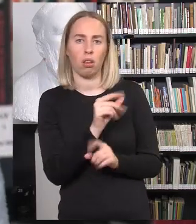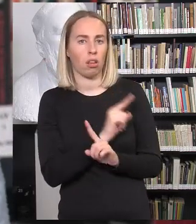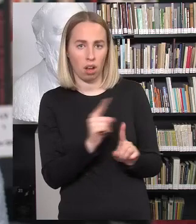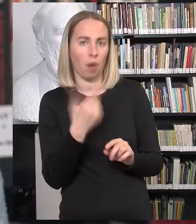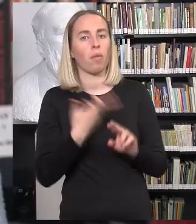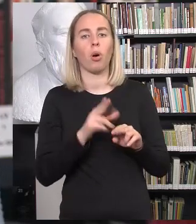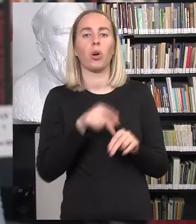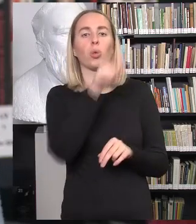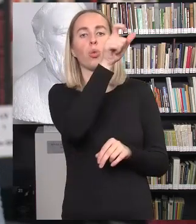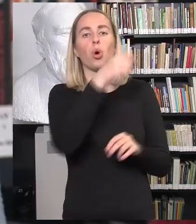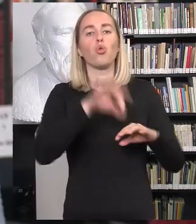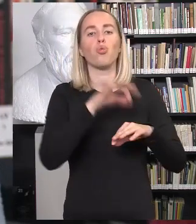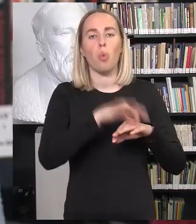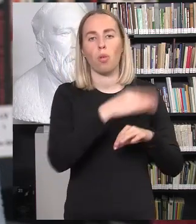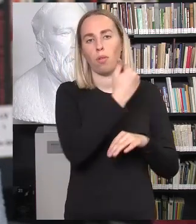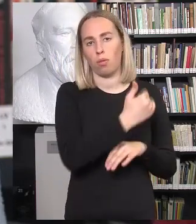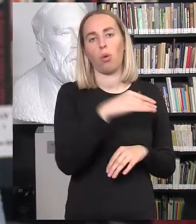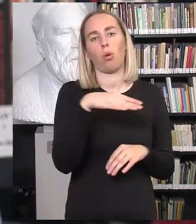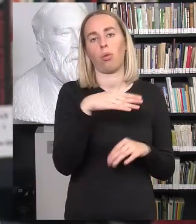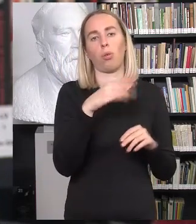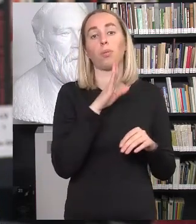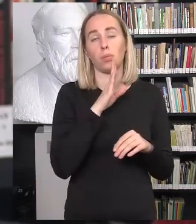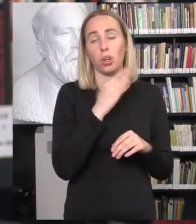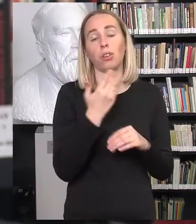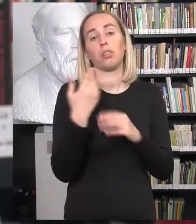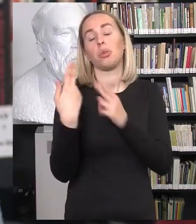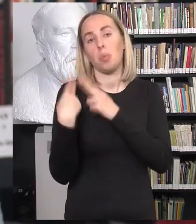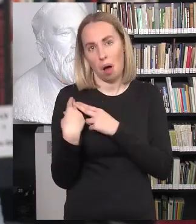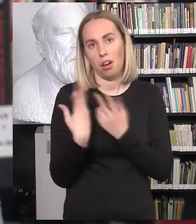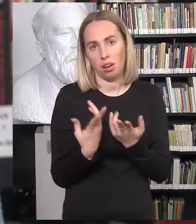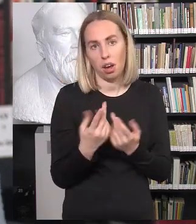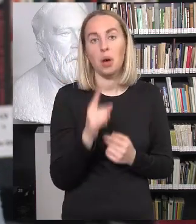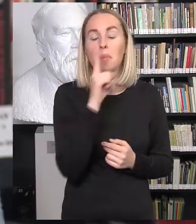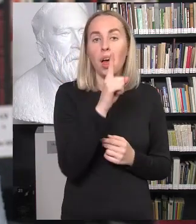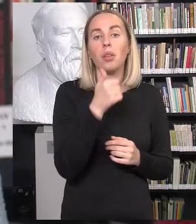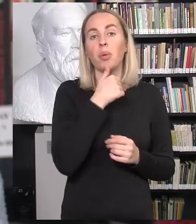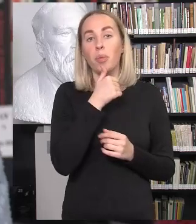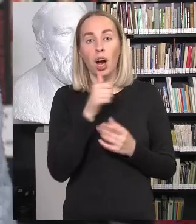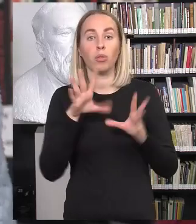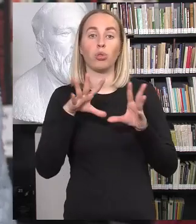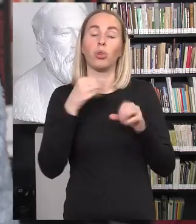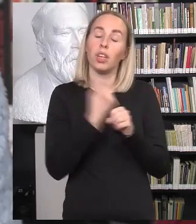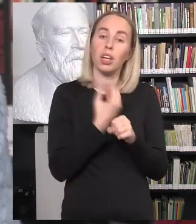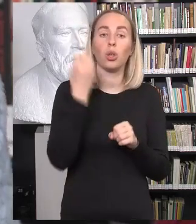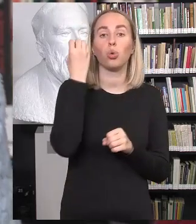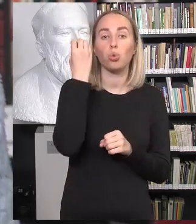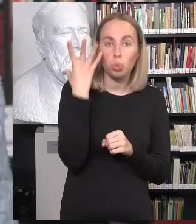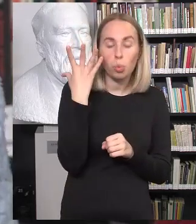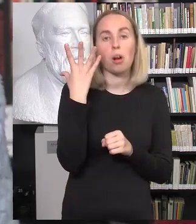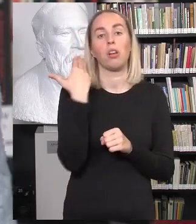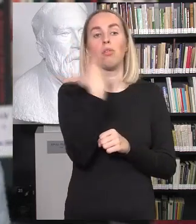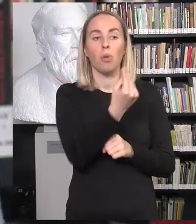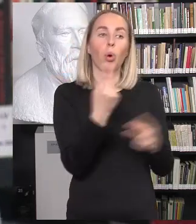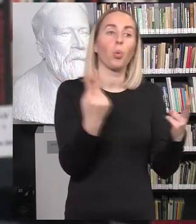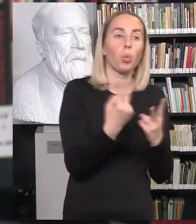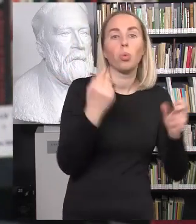Bet jeigu mes vaiką ugdysime visą tą laiką, turės savivertę, supratimą. Žinos, kiek galima ir kiek negalima iš jo pareikalauti.